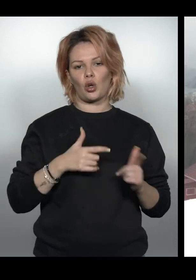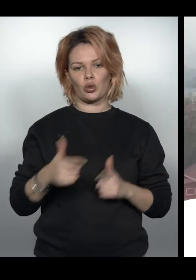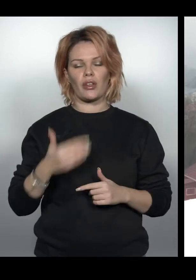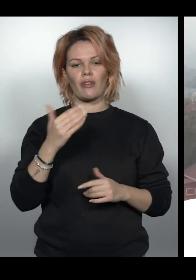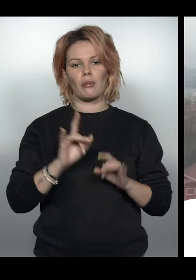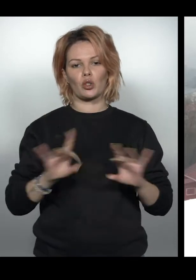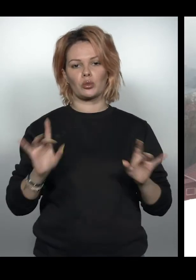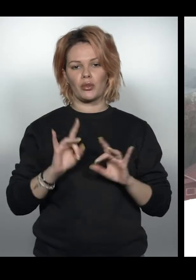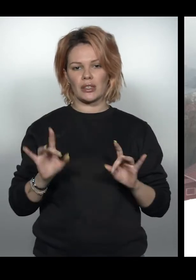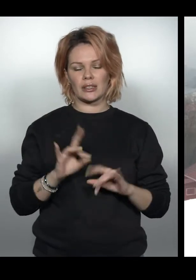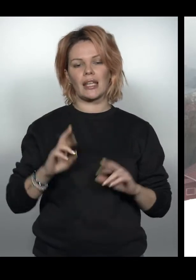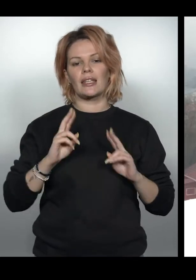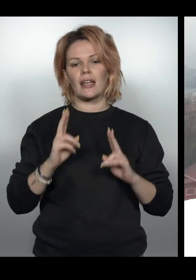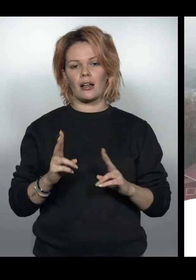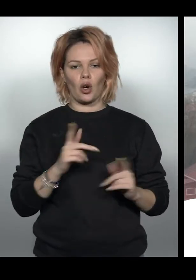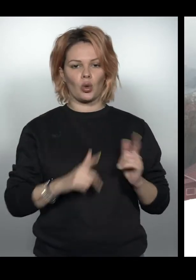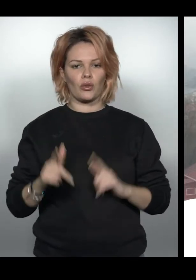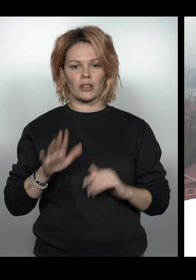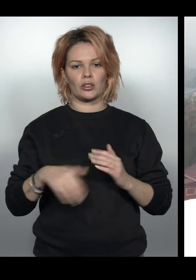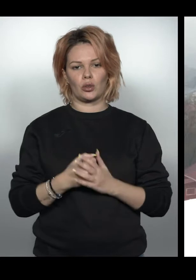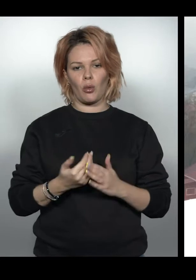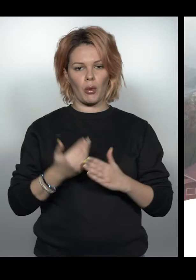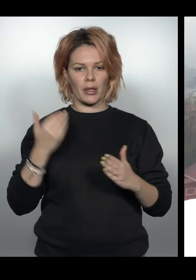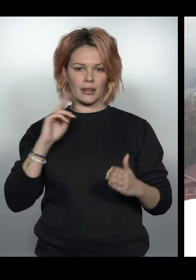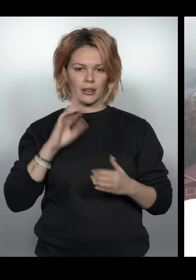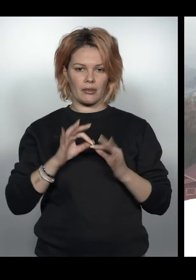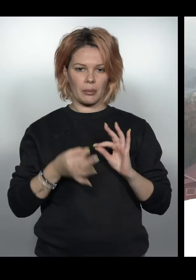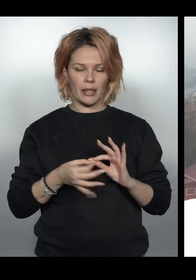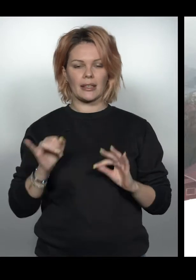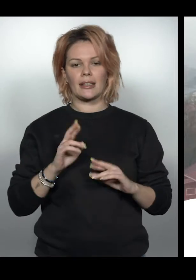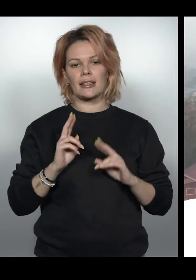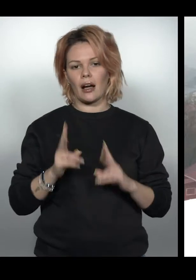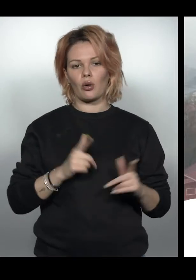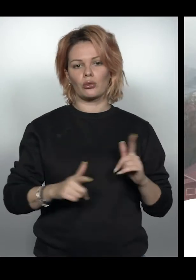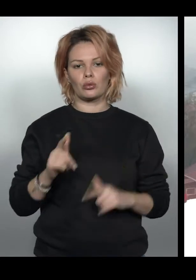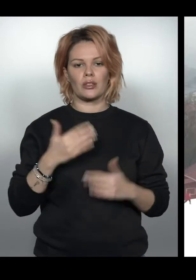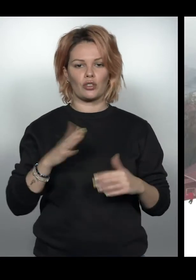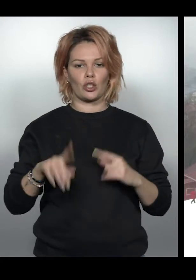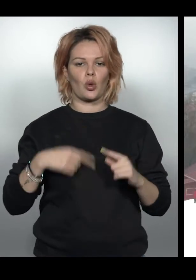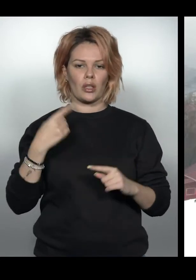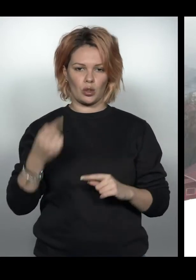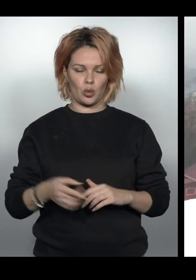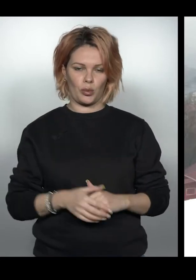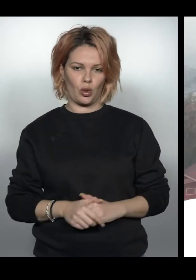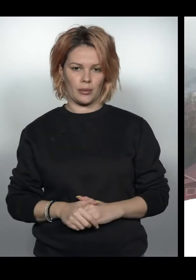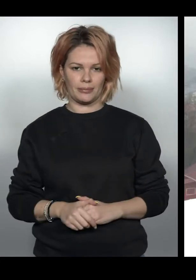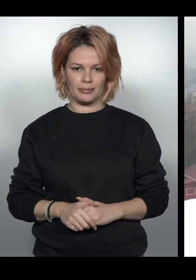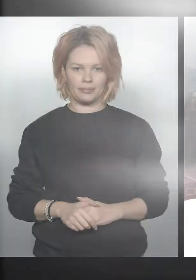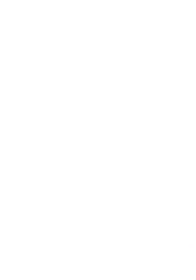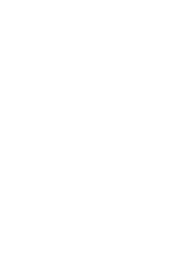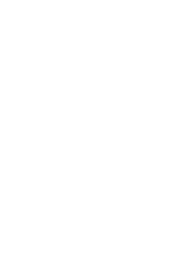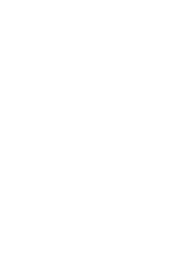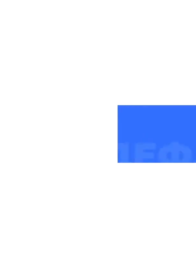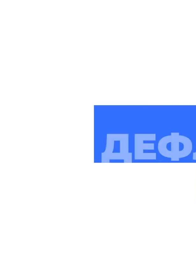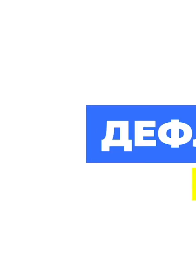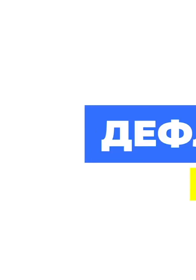сьогодні вони вже готові вам розповісти, як готувалися до попередньої дефлімпіади, і як готуються вже до наступної.